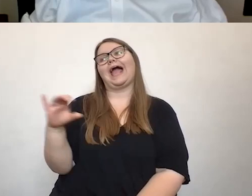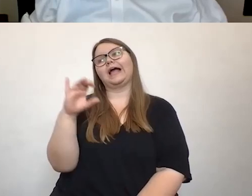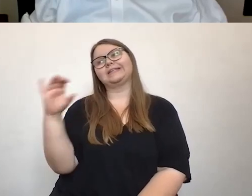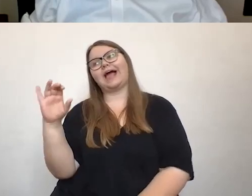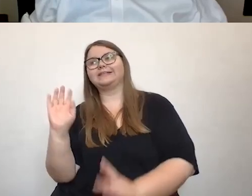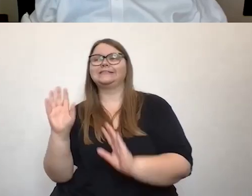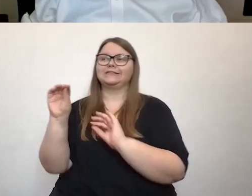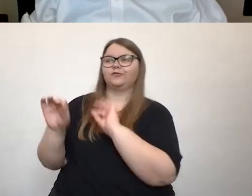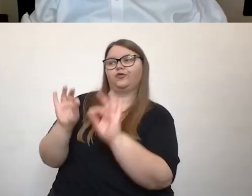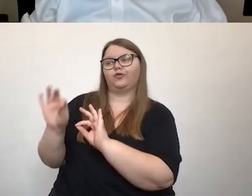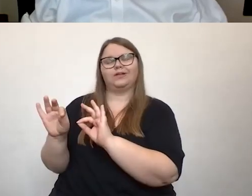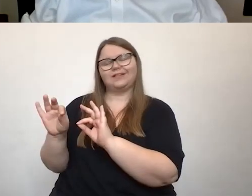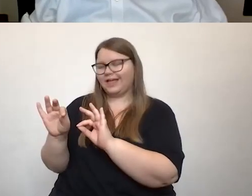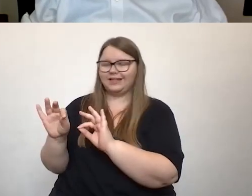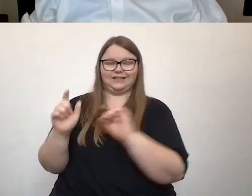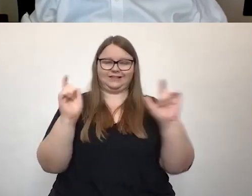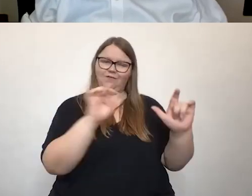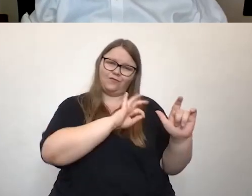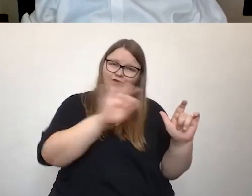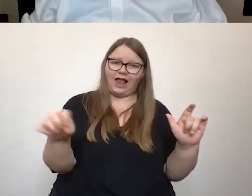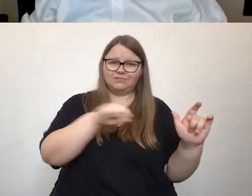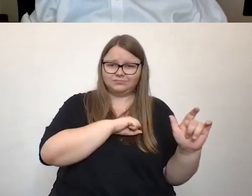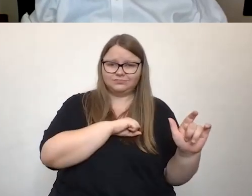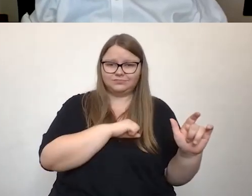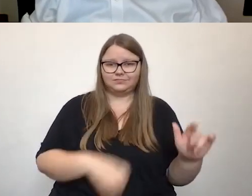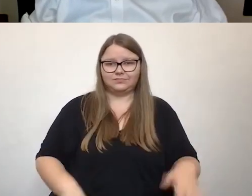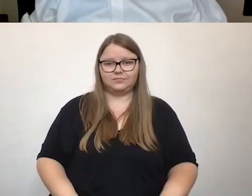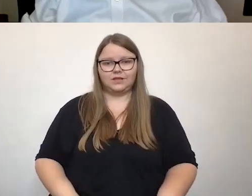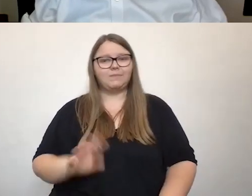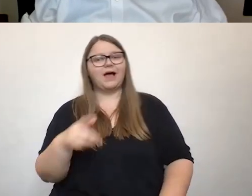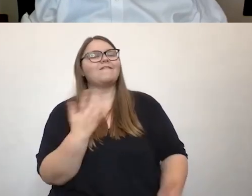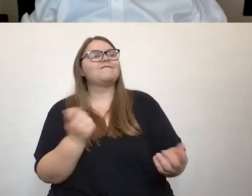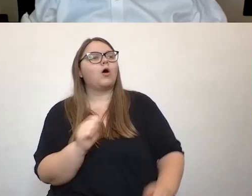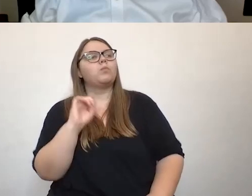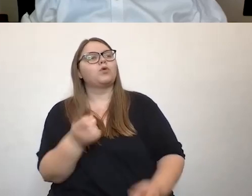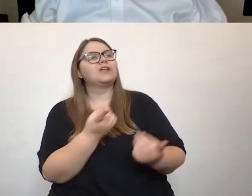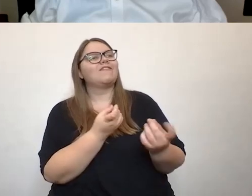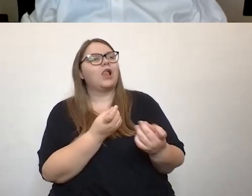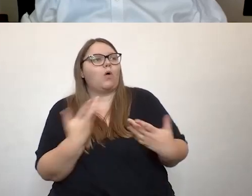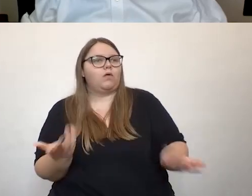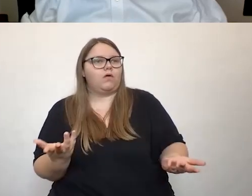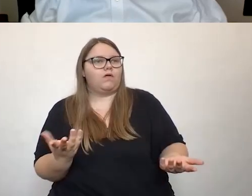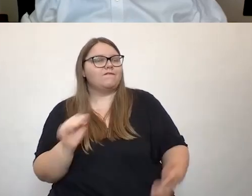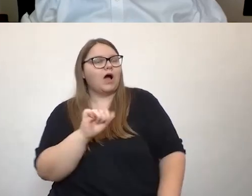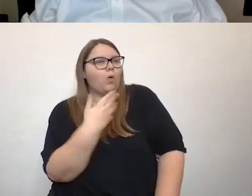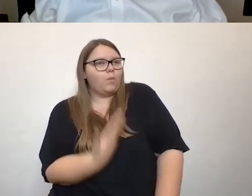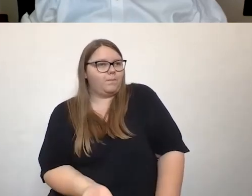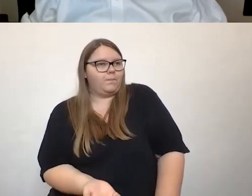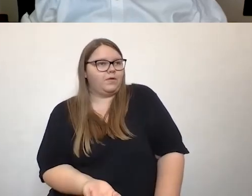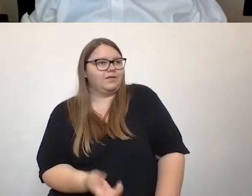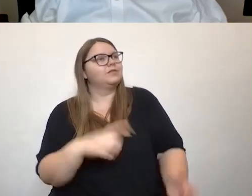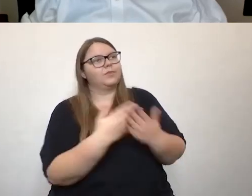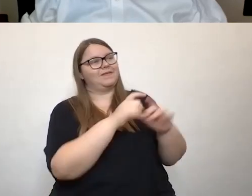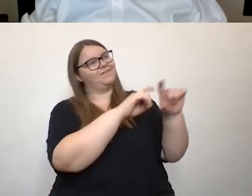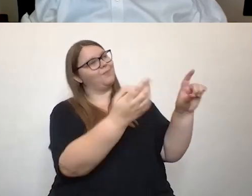und es eben gesamtgesellschaftlich sehen. Aber warum soll ich denn einen Anreiz bieten? Also, Entschuldige, nur ganz kurze Zwischenfrage, warum soll ich einem Unternehmer einen